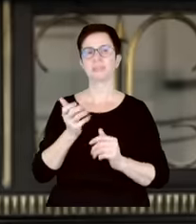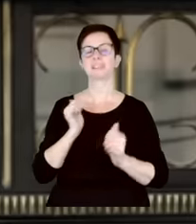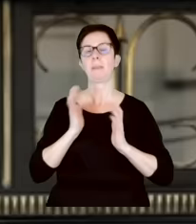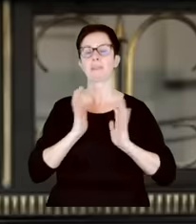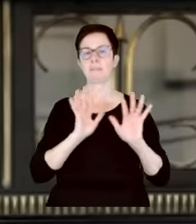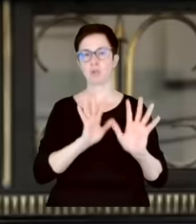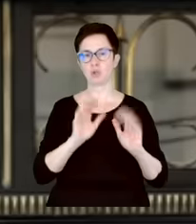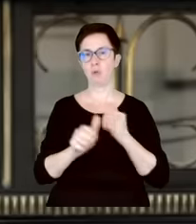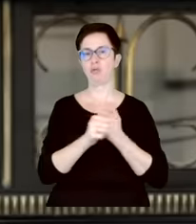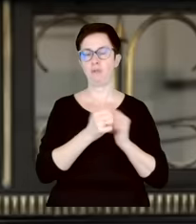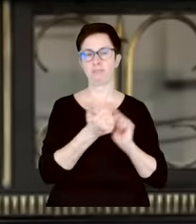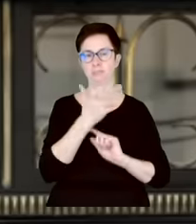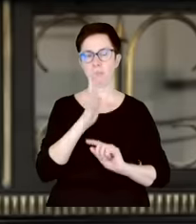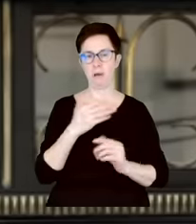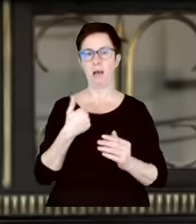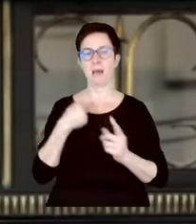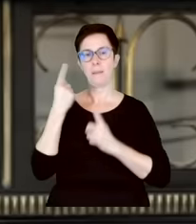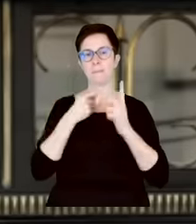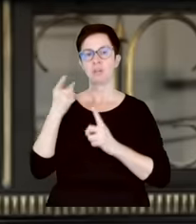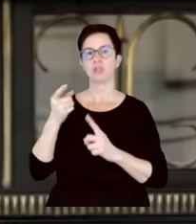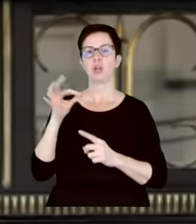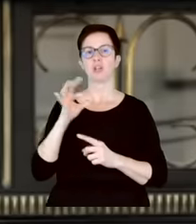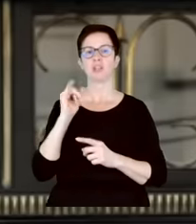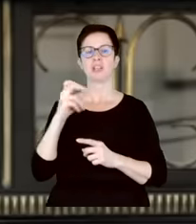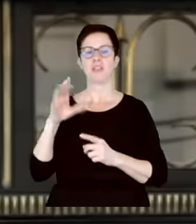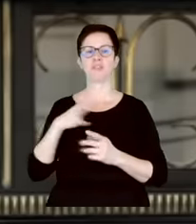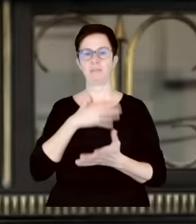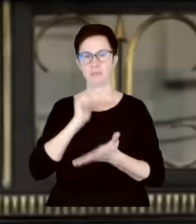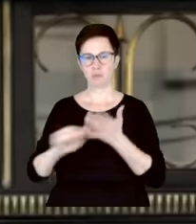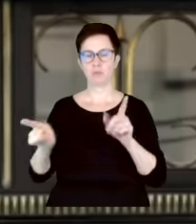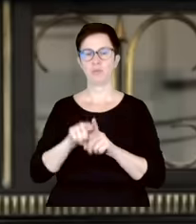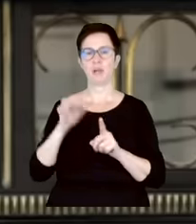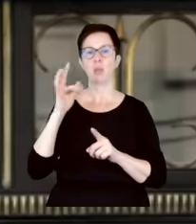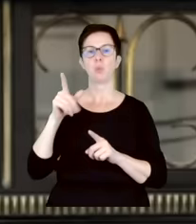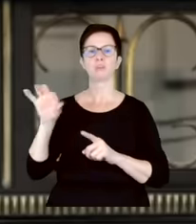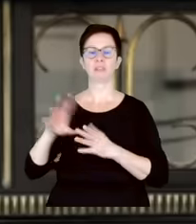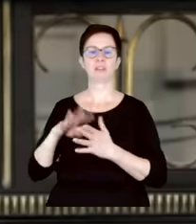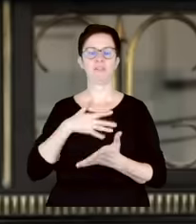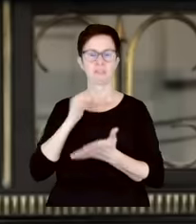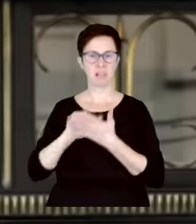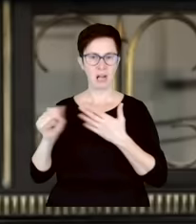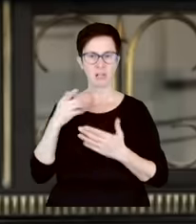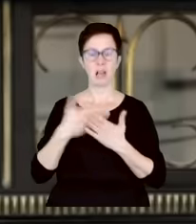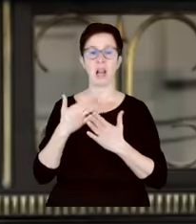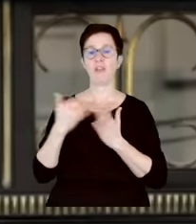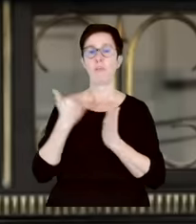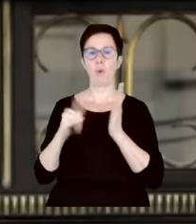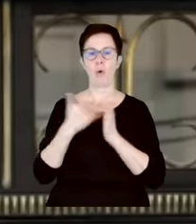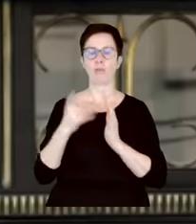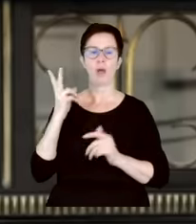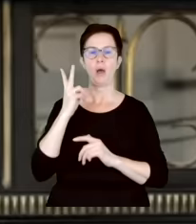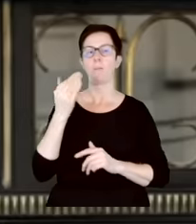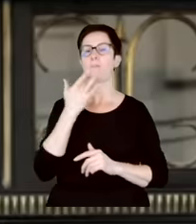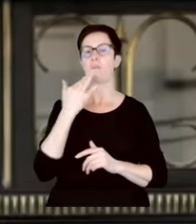że tego się bardzo przestraszył Sienkiewicz razem z Donaldem Tuskiem i w piątek oznajmili, że od dzisiaj